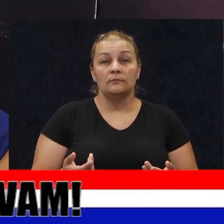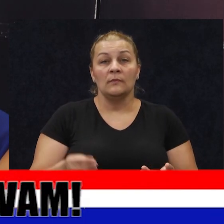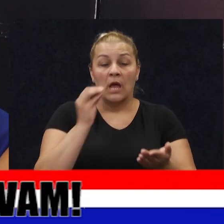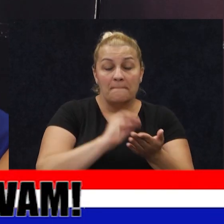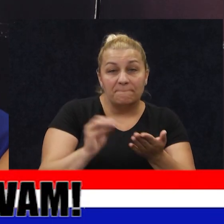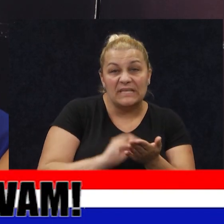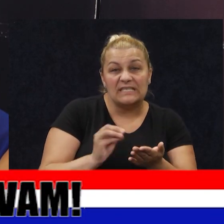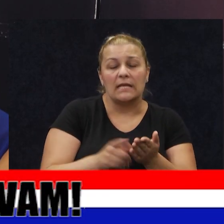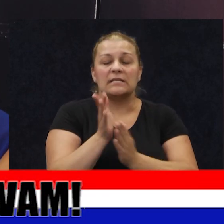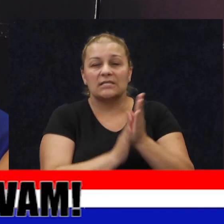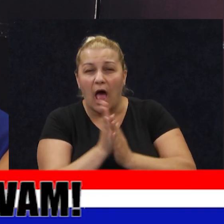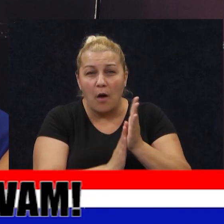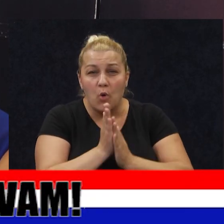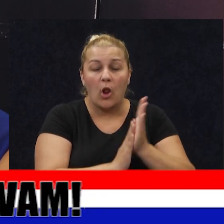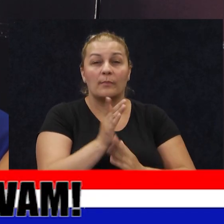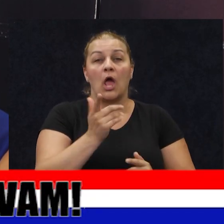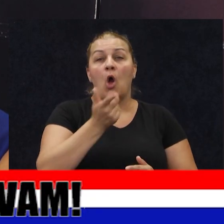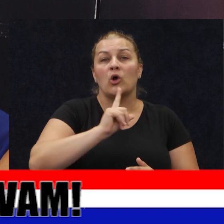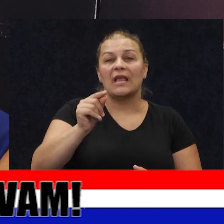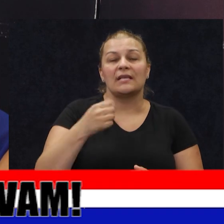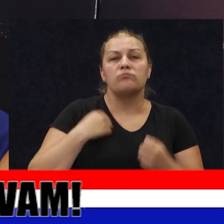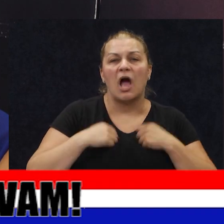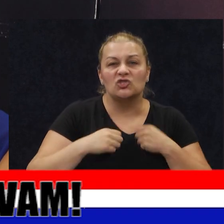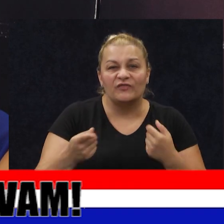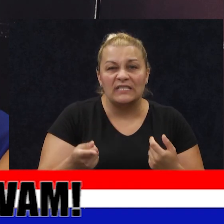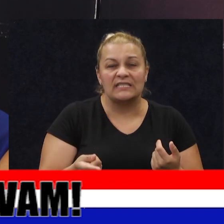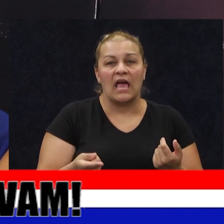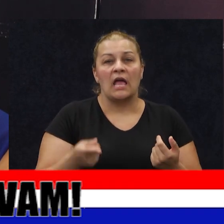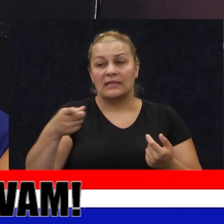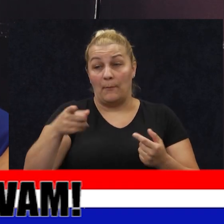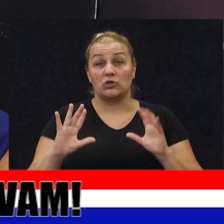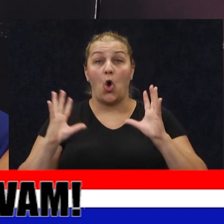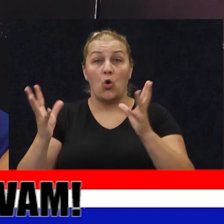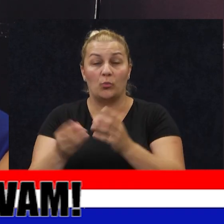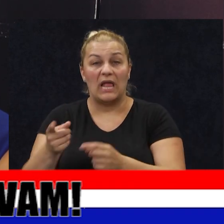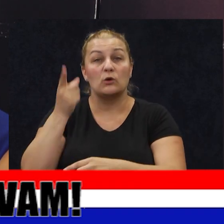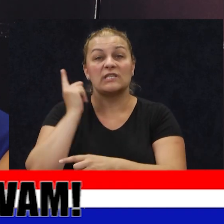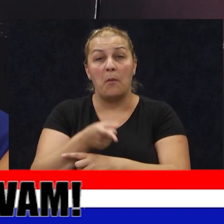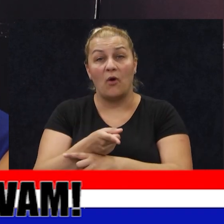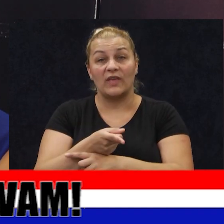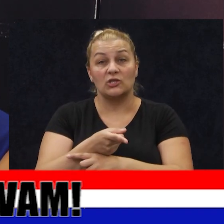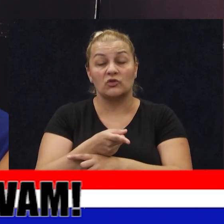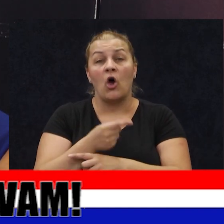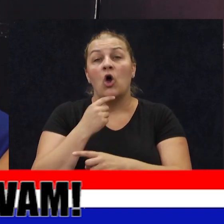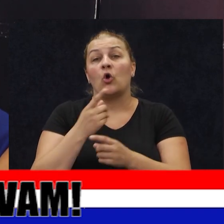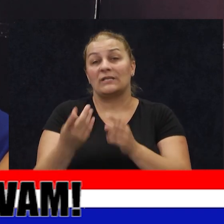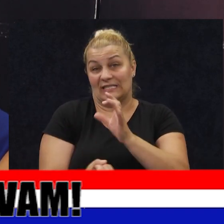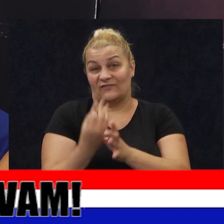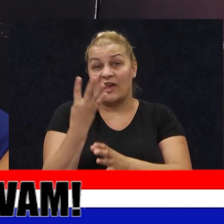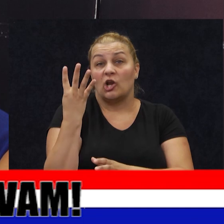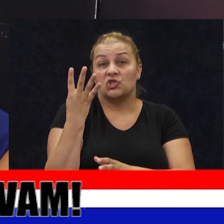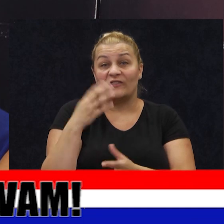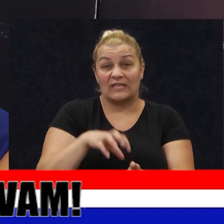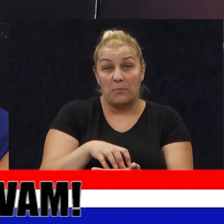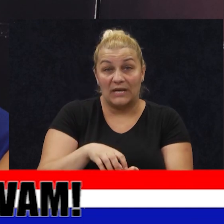pisanja tih nekih zamolbi, pa odlazaka, bačvice, tada se, ne znamo, kupljalo to za pojedništvo koje je trebalo, stvarala se četvrta